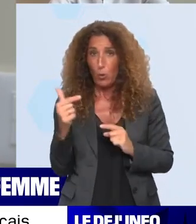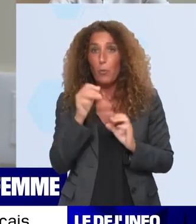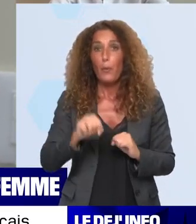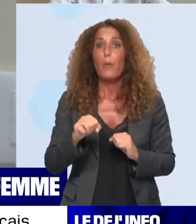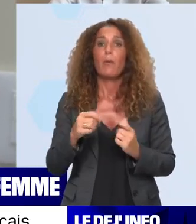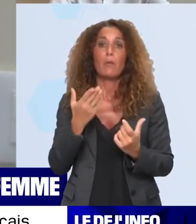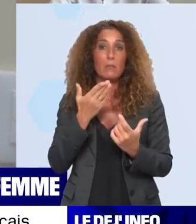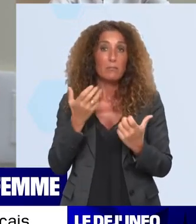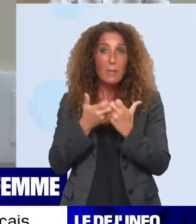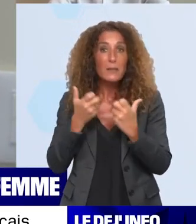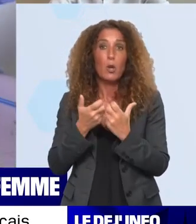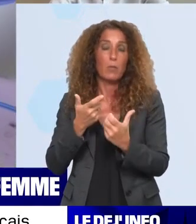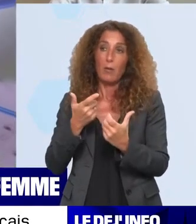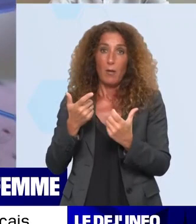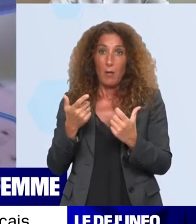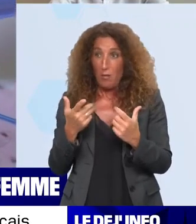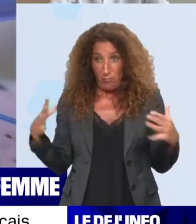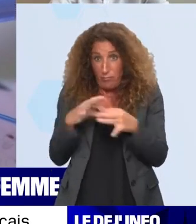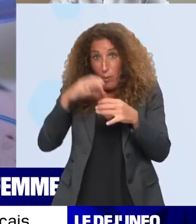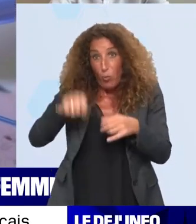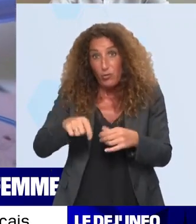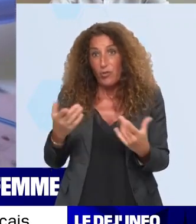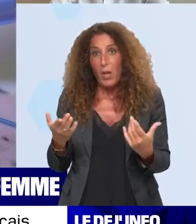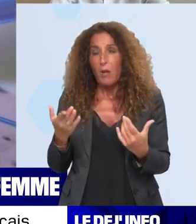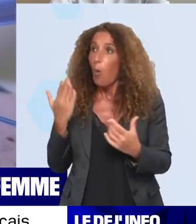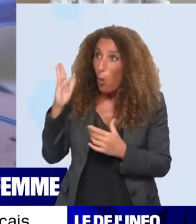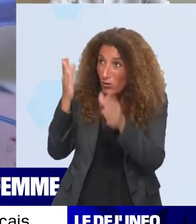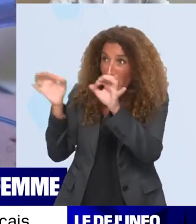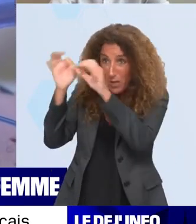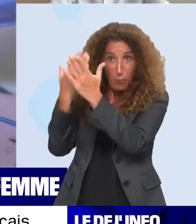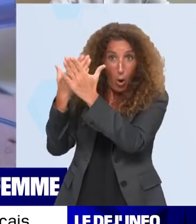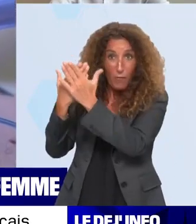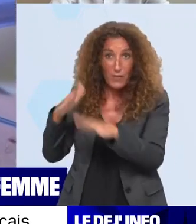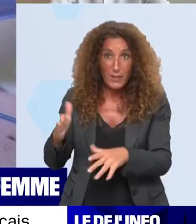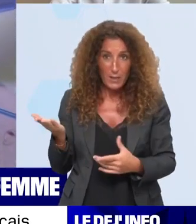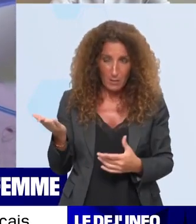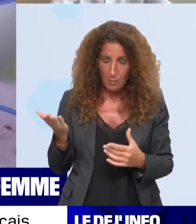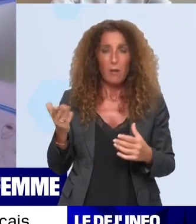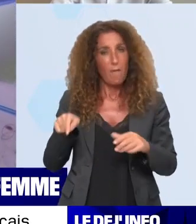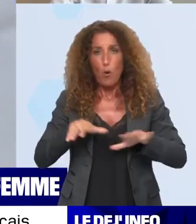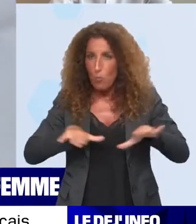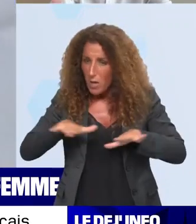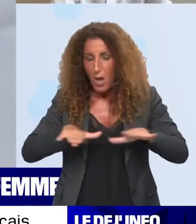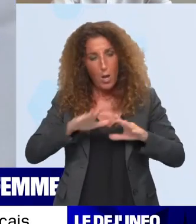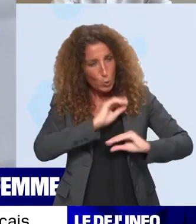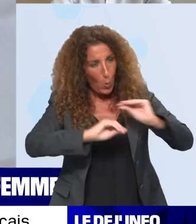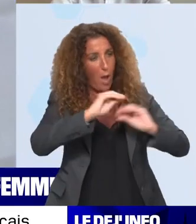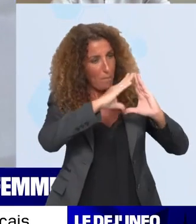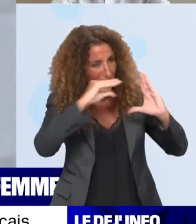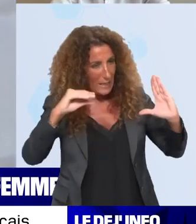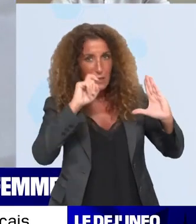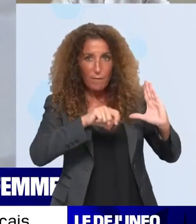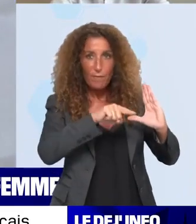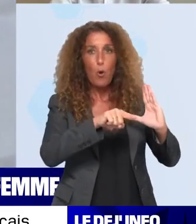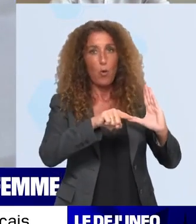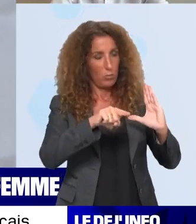'euthanasie. On voit bien que l'un ne va pas sans l'autre et que l'un ne s'oppose pas à l'autre. Donc il faut mettre des moyens dans les soins palliatifs. Il faut faire l'infusion de la